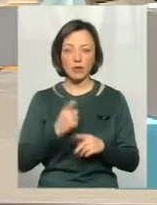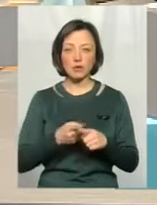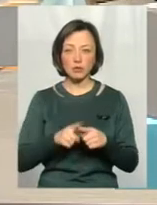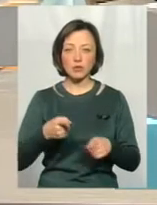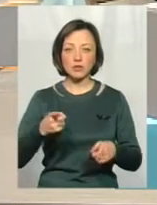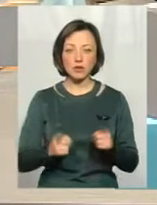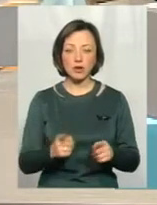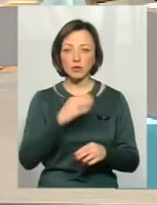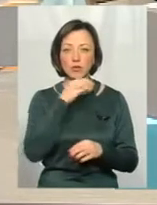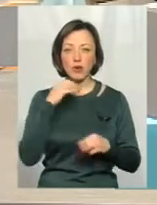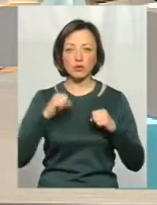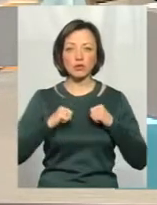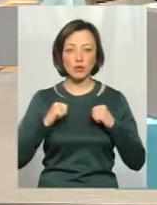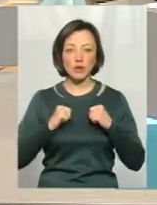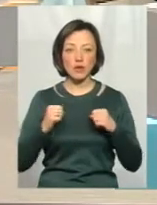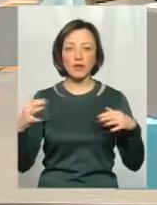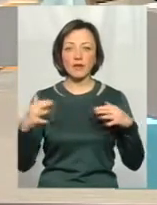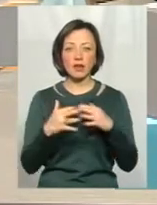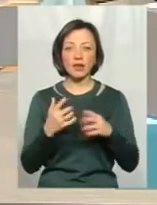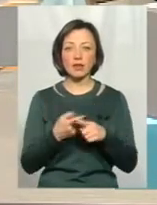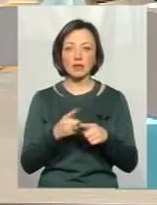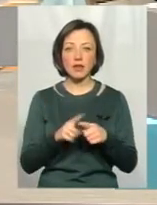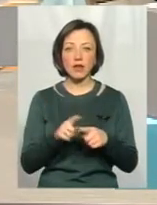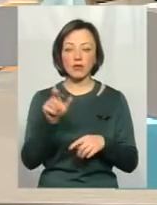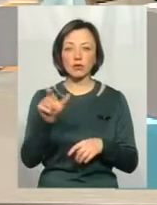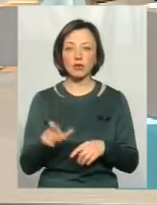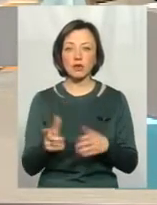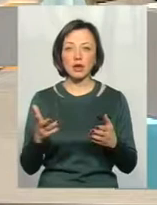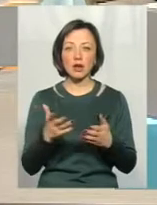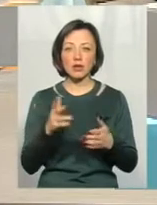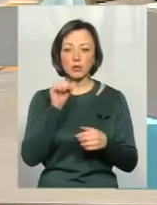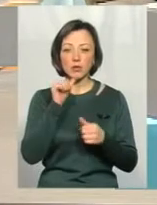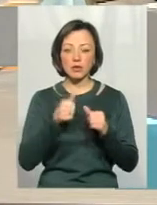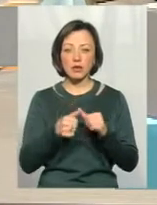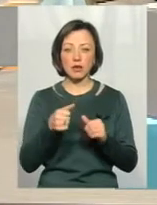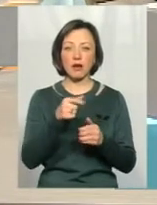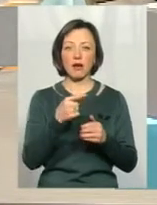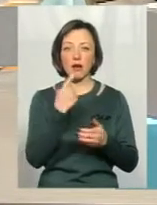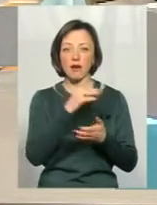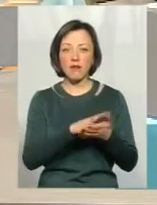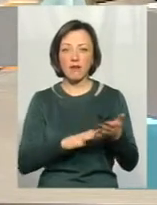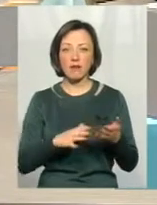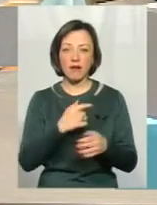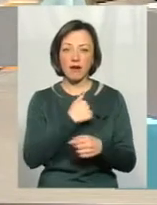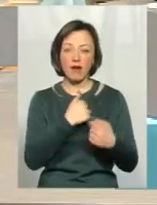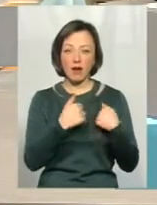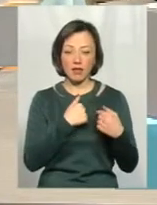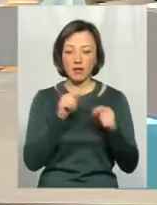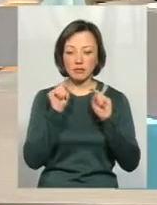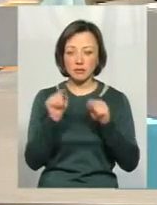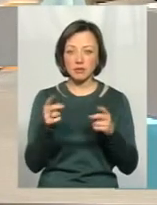звичайно, дуже багато зусилюють. Знаєте, що таке війна? Це як в людини якась постійна кривава рана. Вона мусить звертати на неї увагу